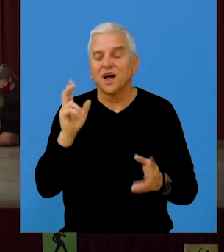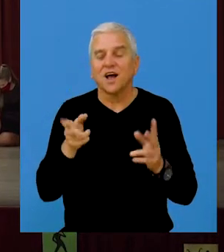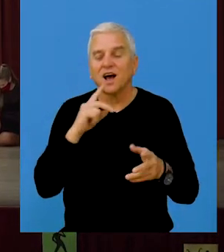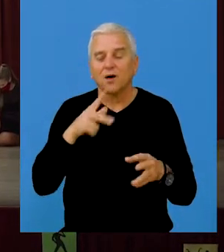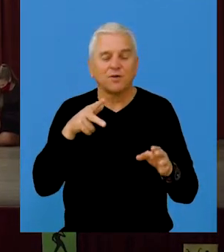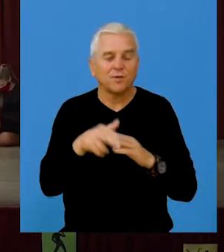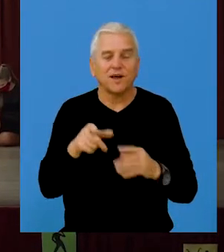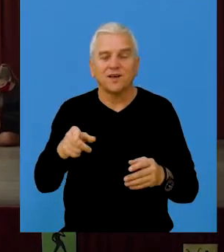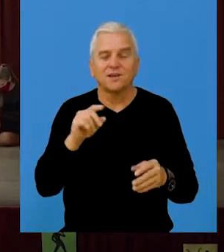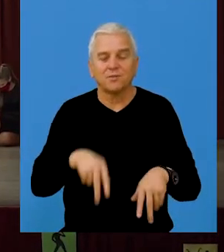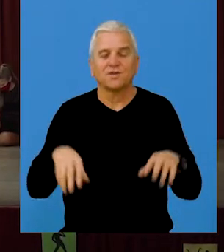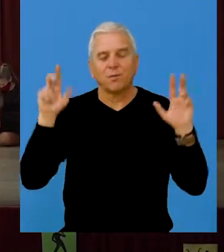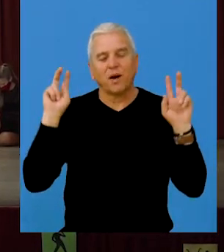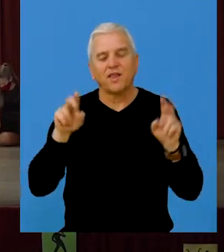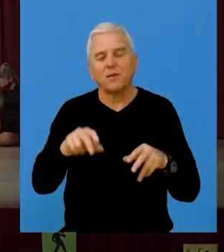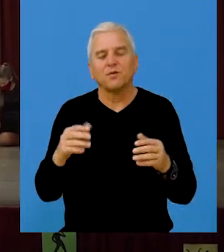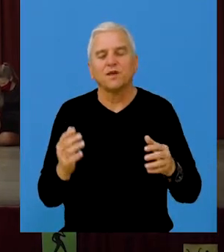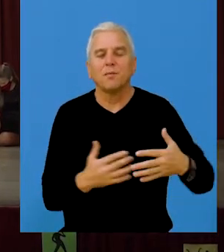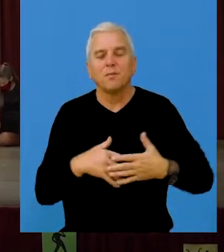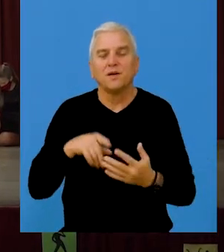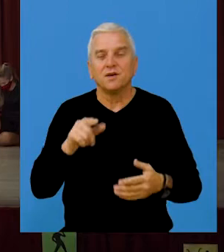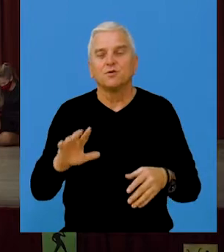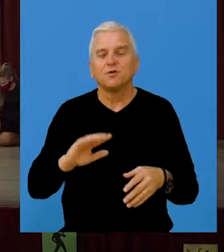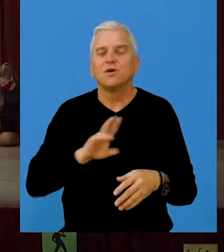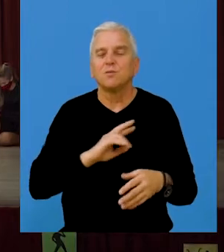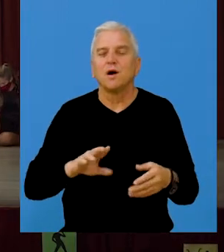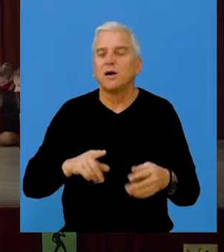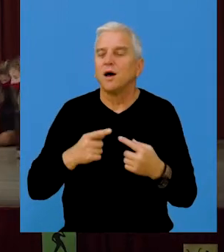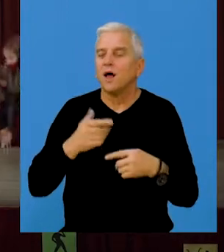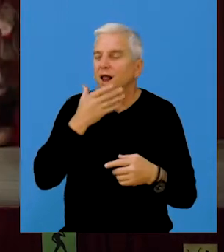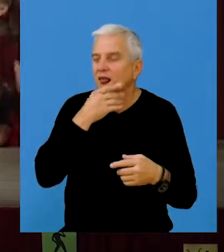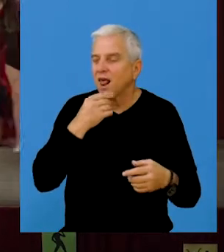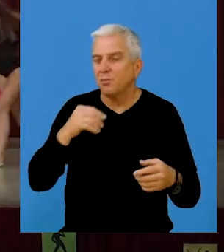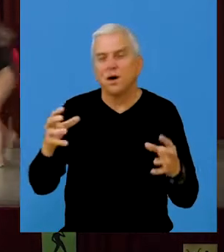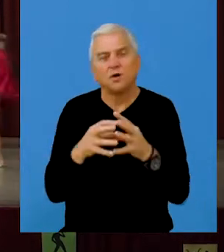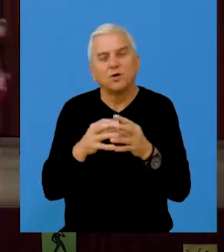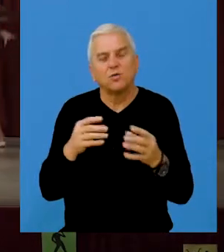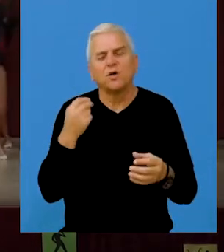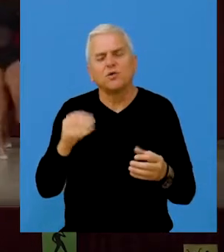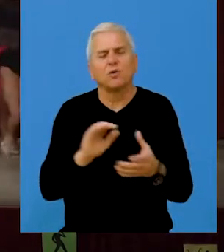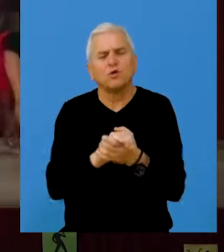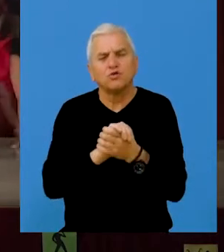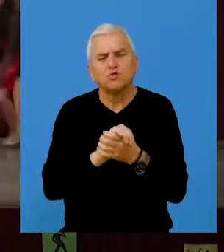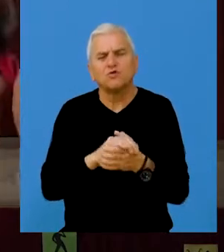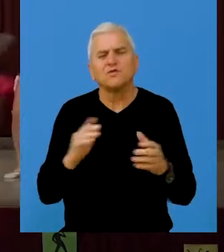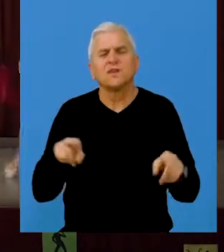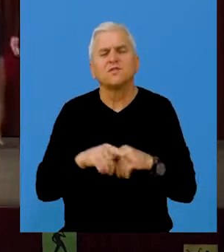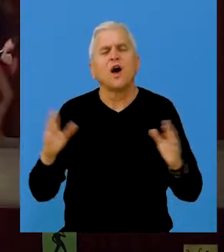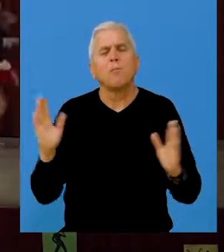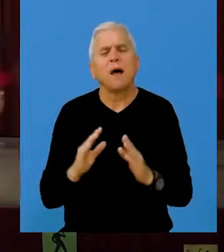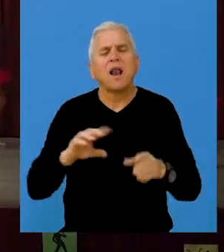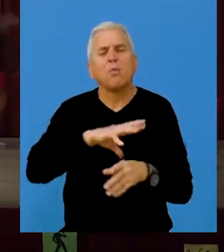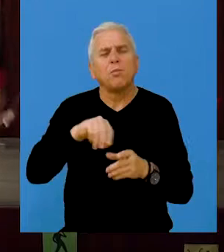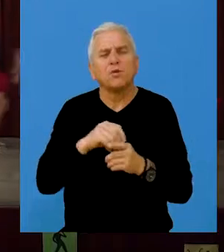nisam razmišljala o tome da prestanem ili da odustanem od plesa, jer se ovdje stvorila jedna lepa zajednica, jedno dobro